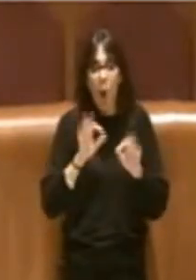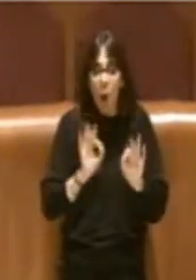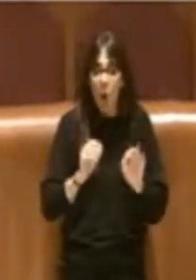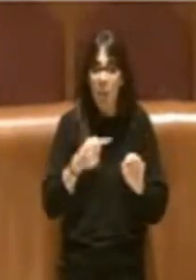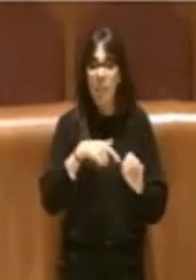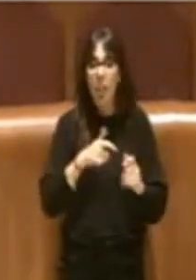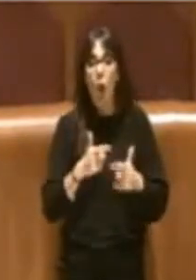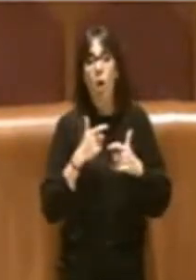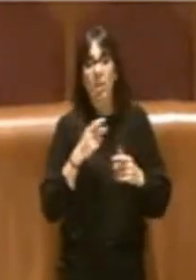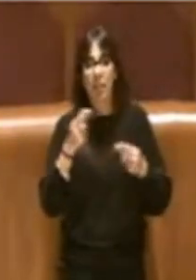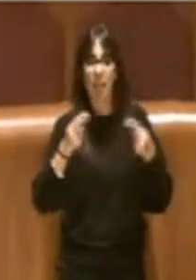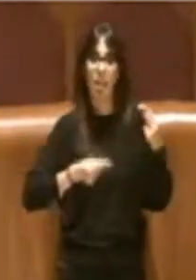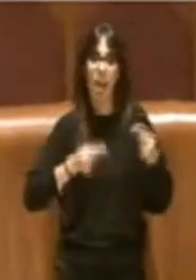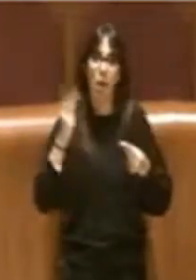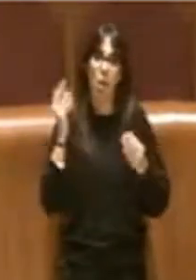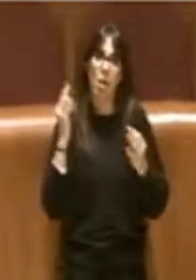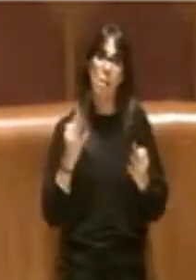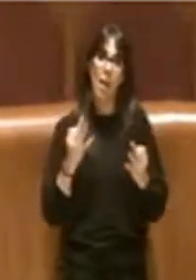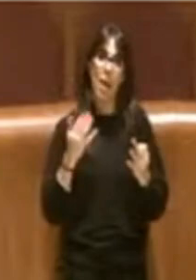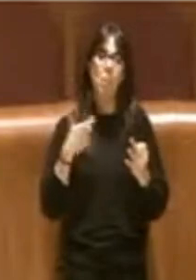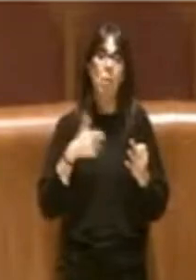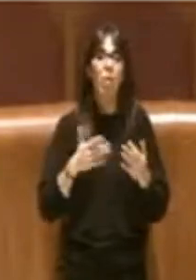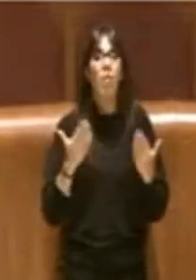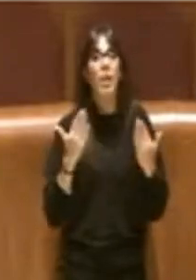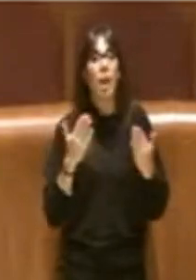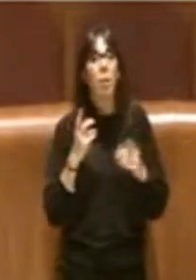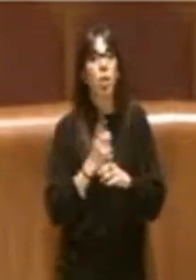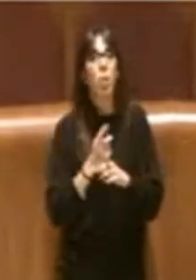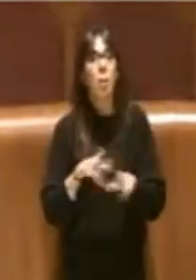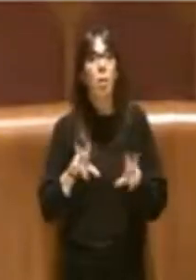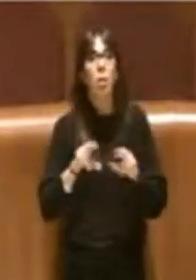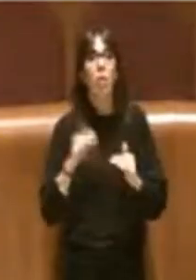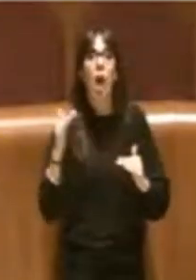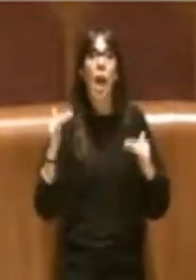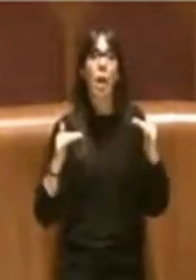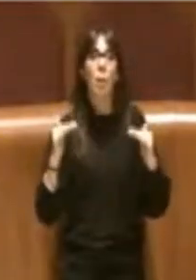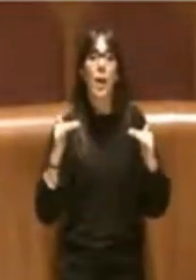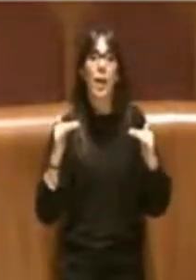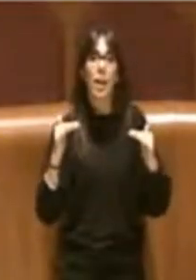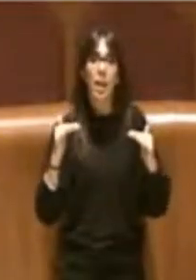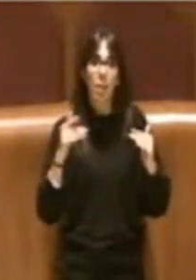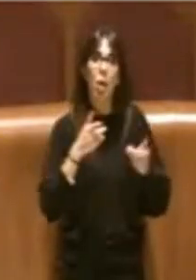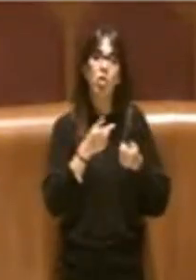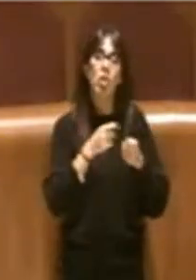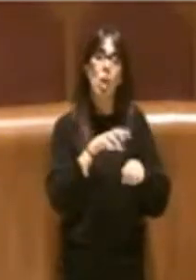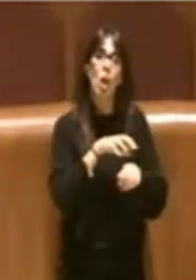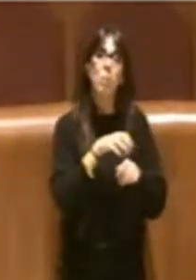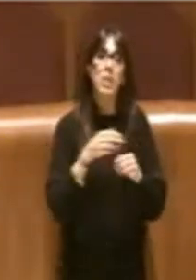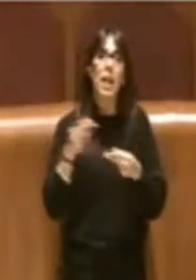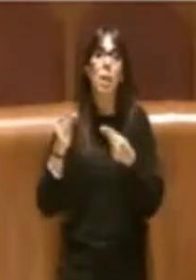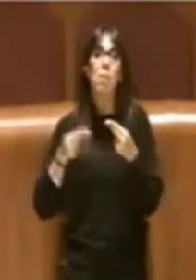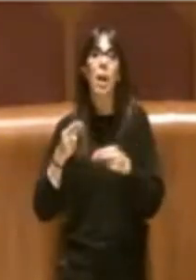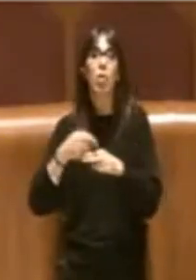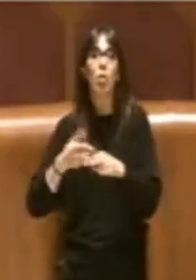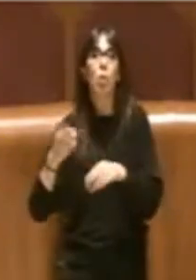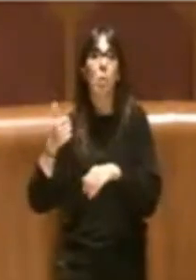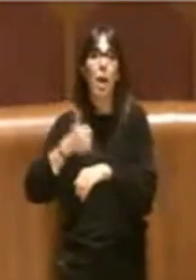Perché dobbiamo portare nuovamente in equilibrio il rapporto che c'è fra la gestione commissariale e il bilancio di Roma Capitale, la gestione